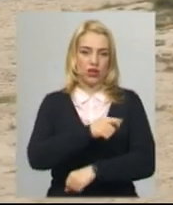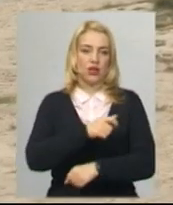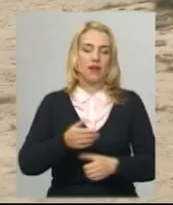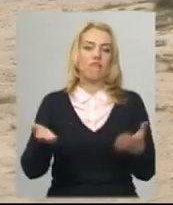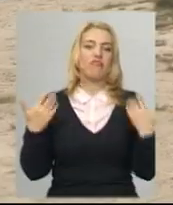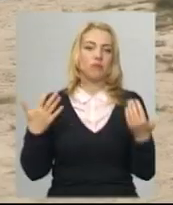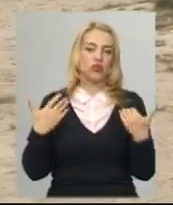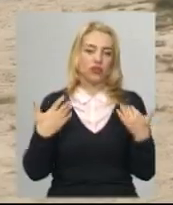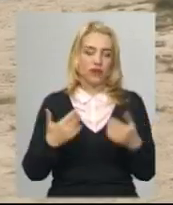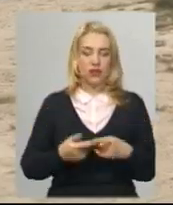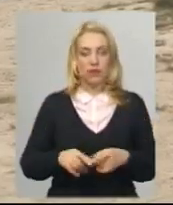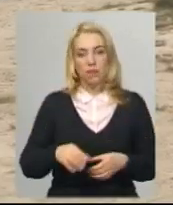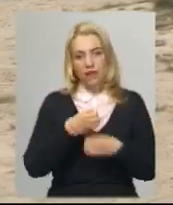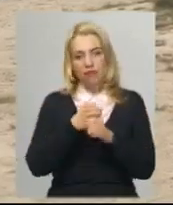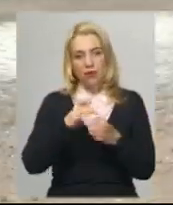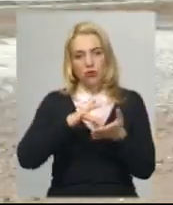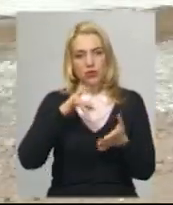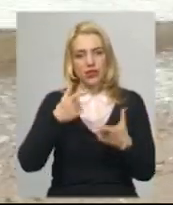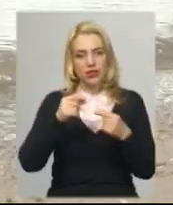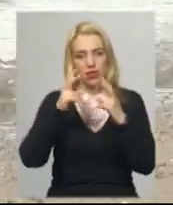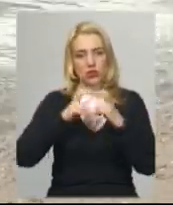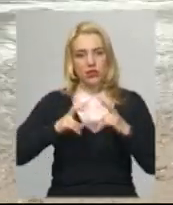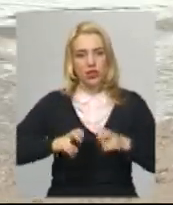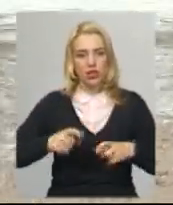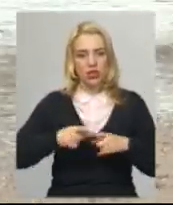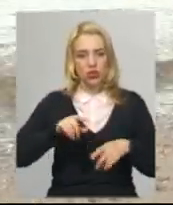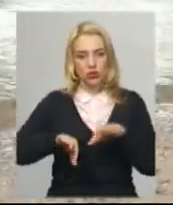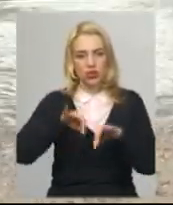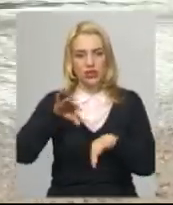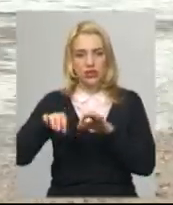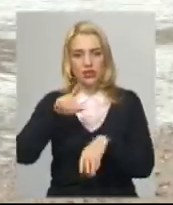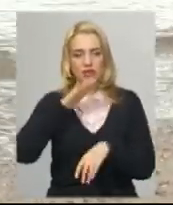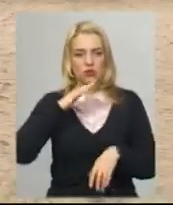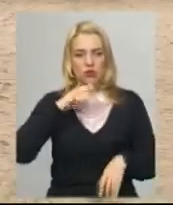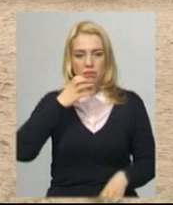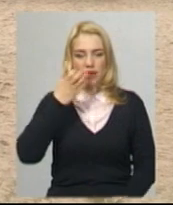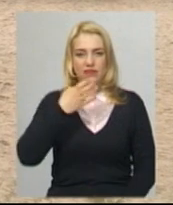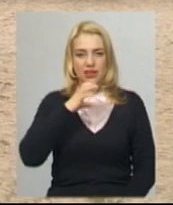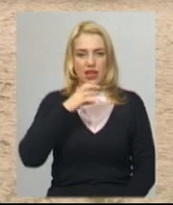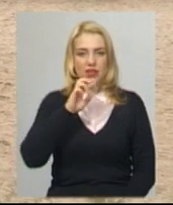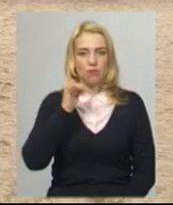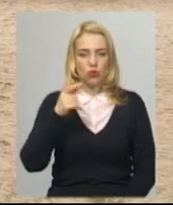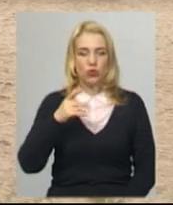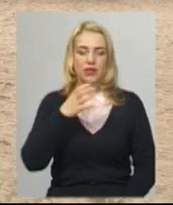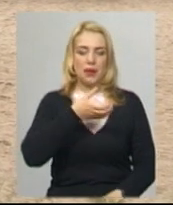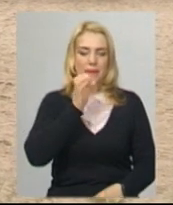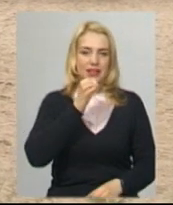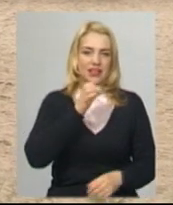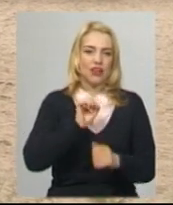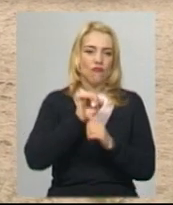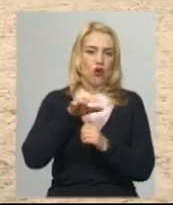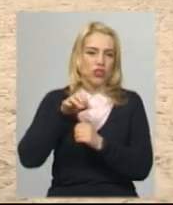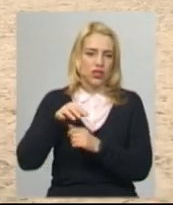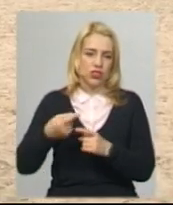В обласному лабораторному центрі, де досліджують зразки відібраної води з Південного Бугу в районі міського пляжу та питних фонтанчиків на його території,